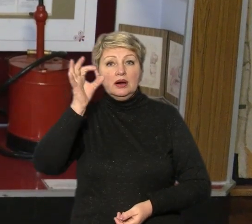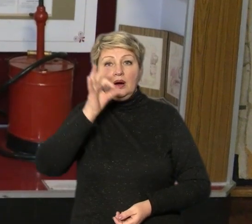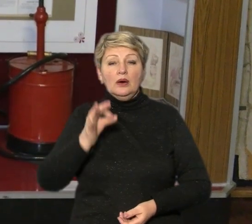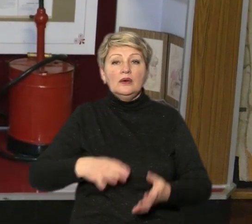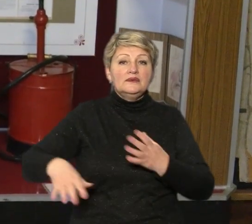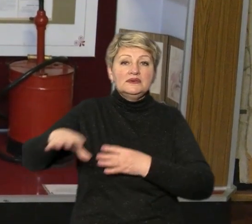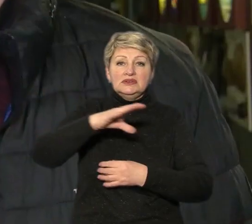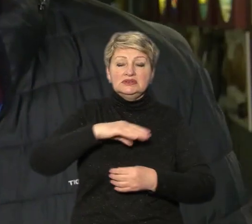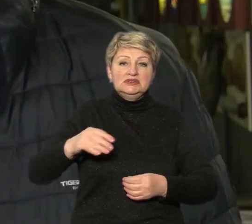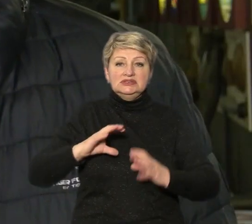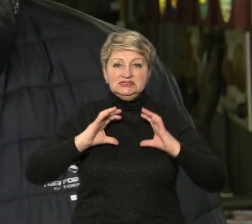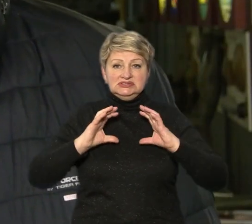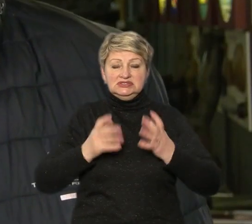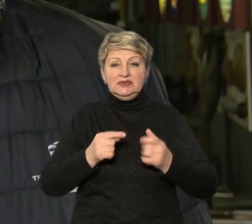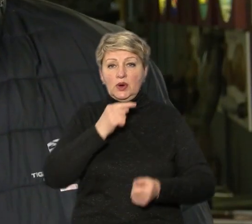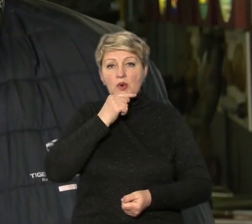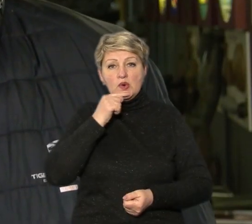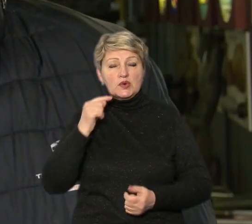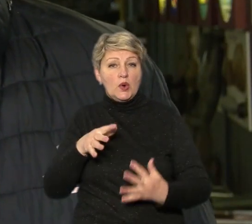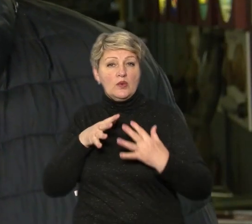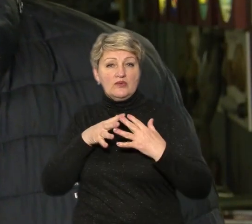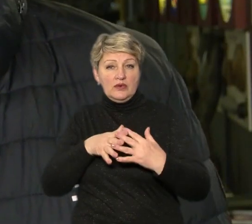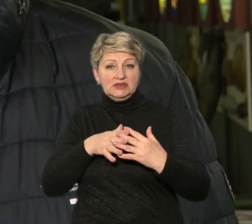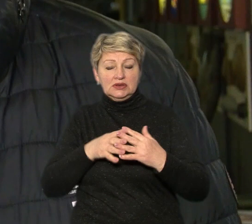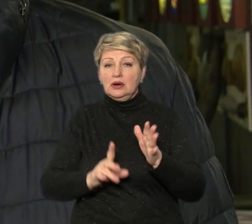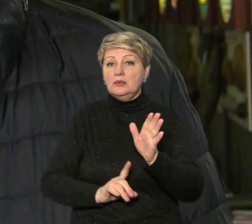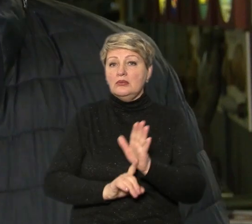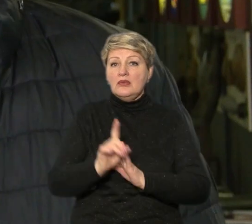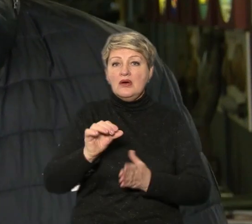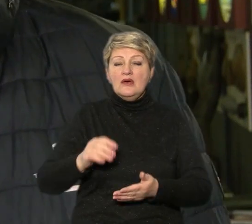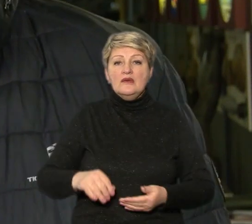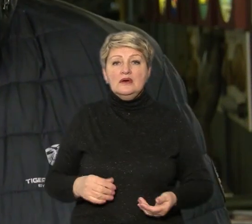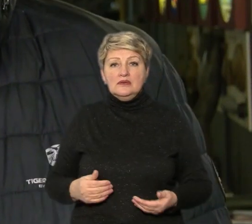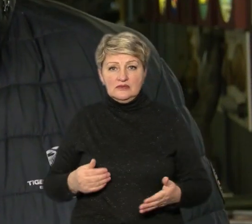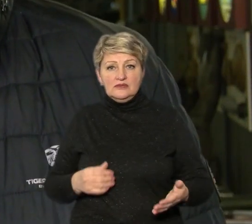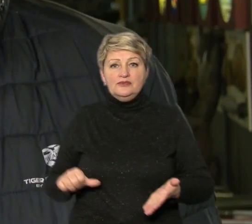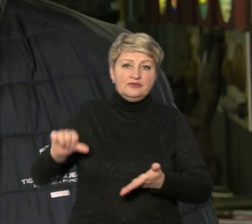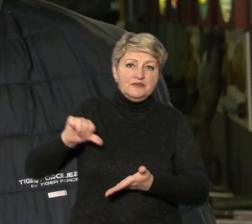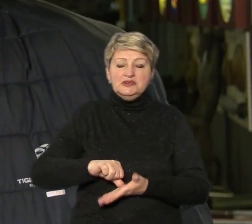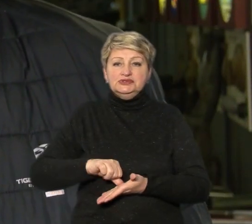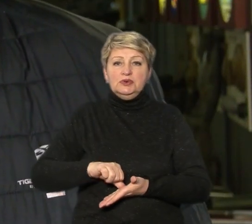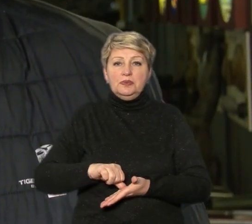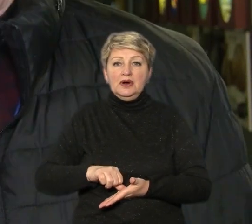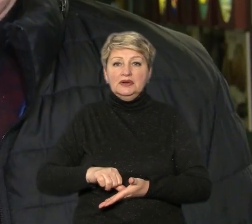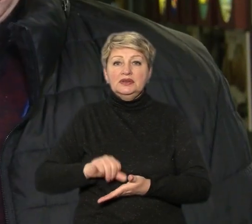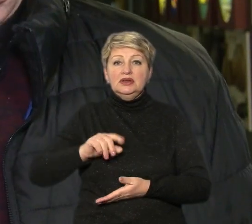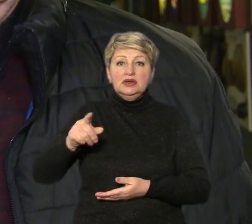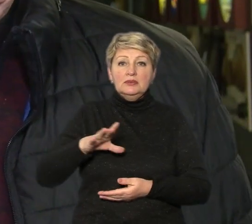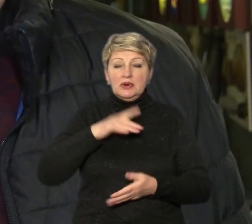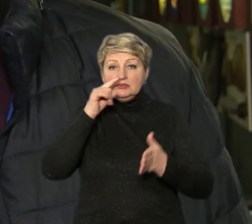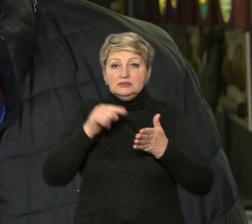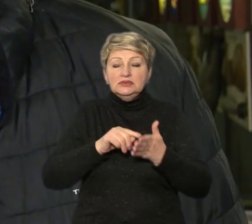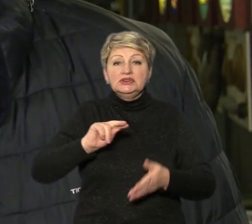всьому світові. Російські війська почали виступати, і вони йшли через Чорнобиль. Вони